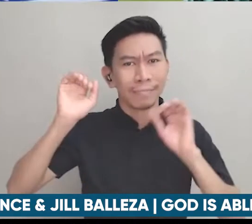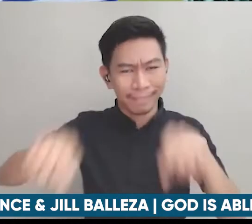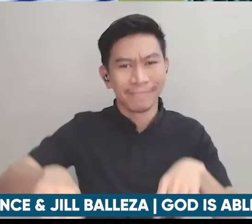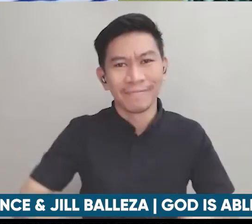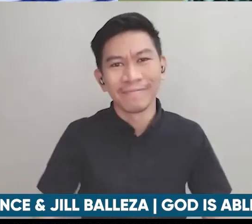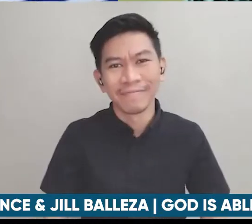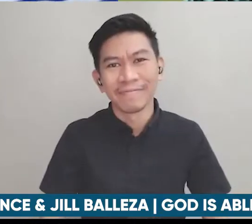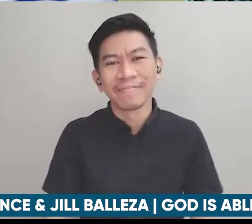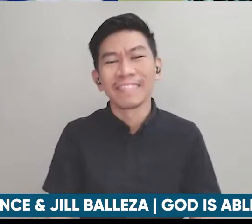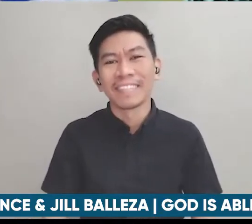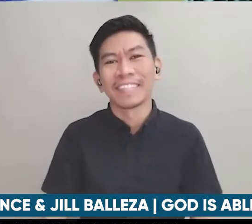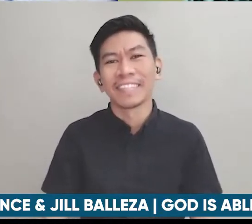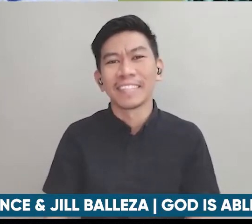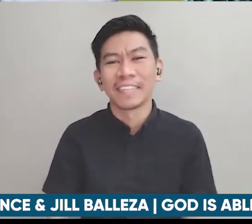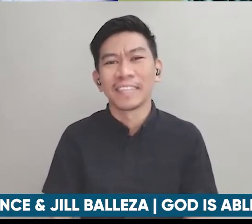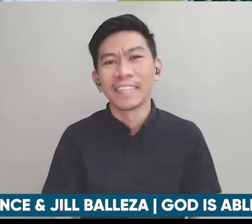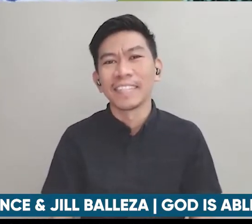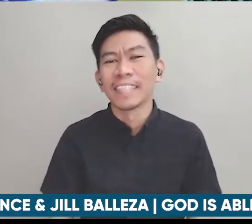pinapakita ng mundong ito